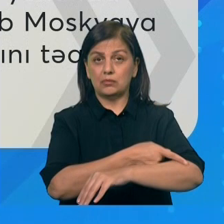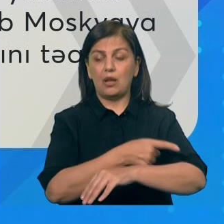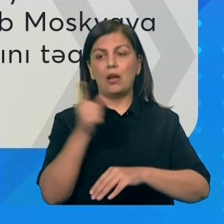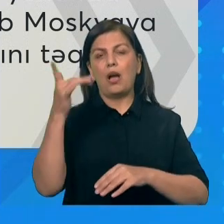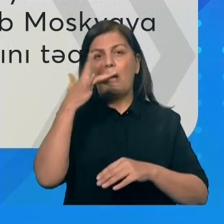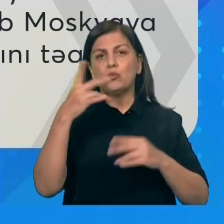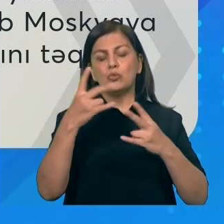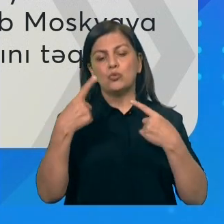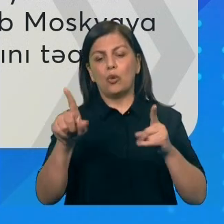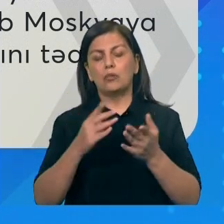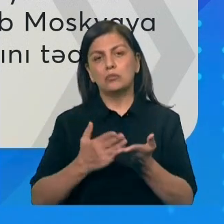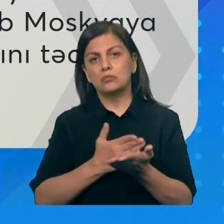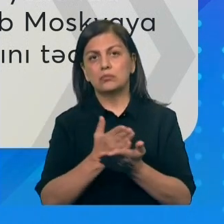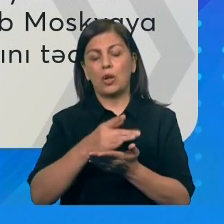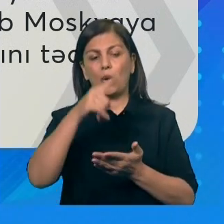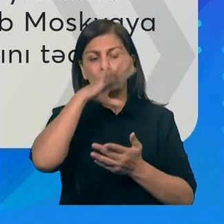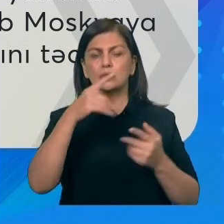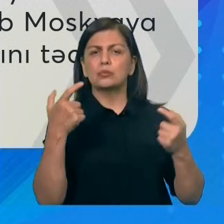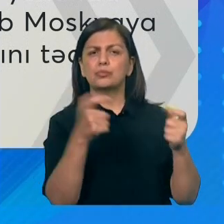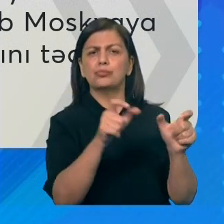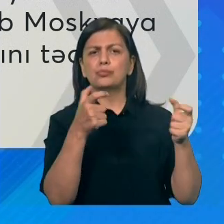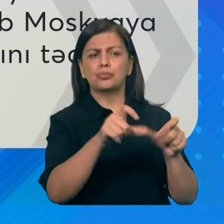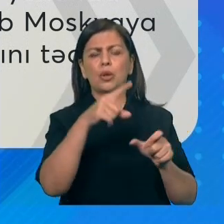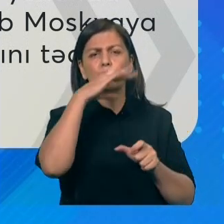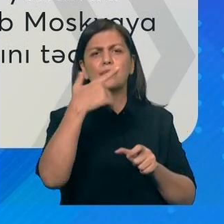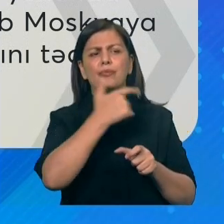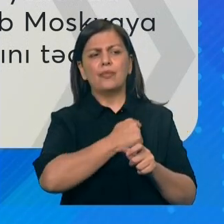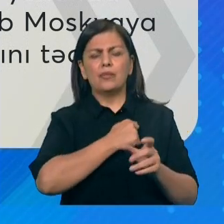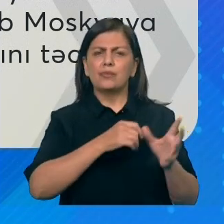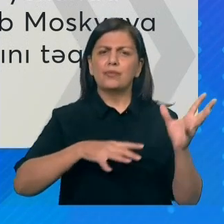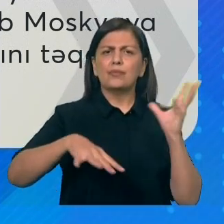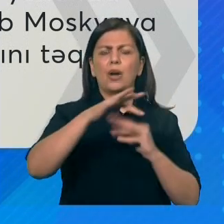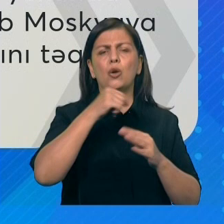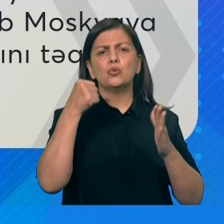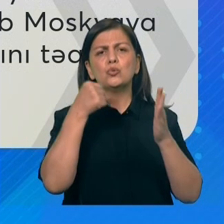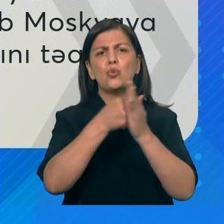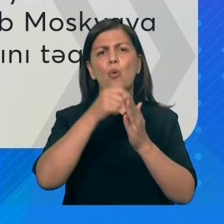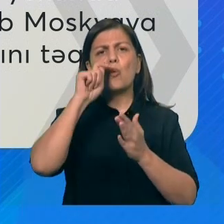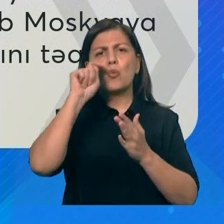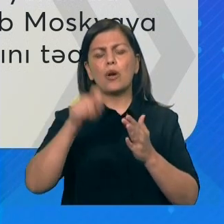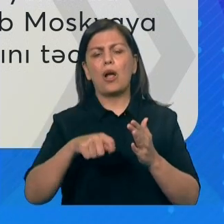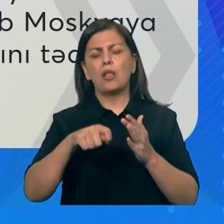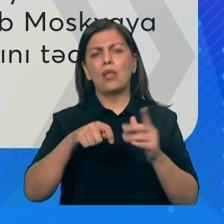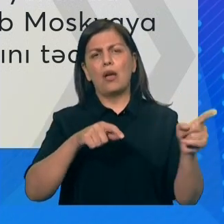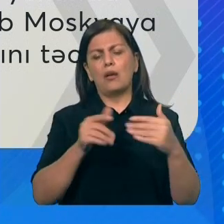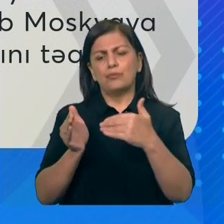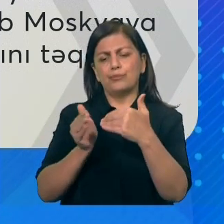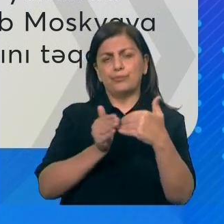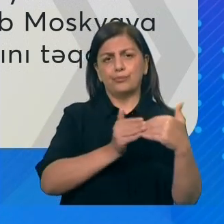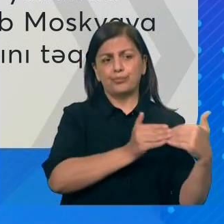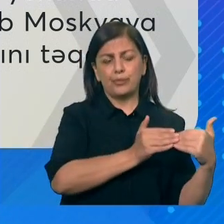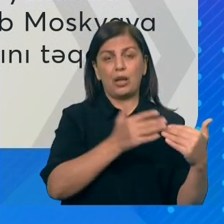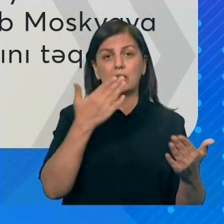hərəkət etməlidir. Rusiyaya qarşı sanksiyalar bütün Rusiya qoşunları Ukraynanı tərk edənə qədər qüvvədə saxlanılmalıdır. Putin hakimiyyəti